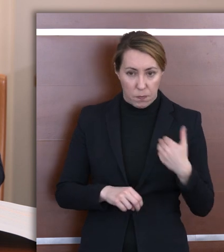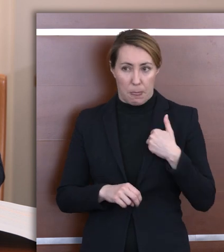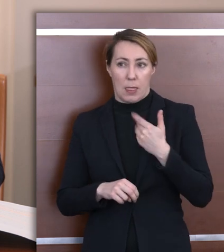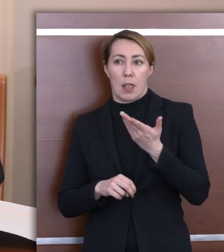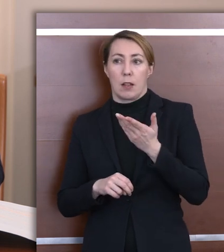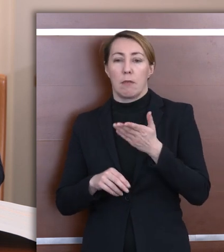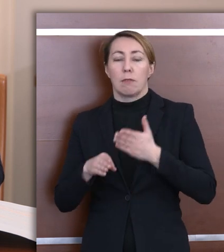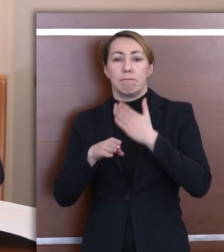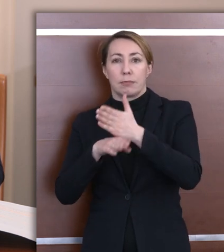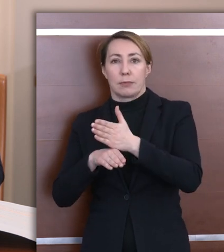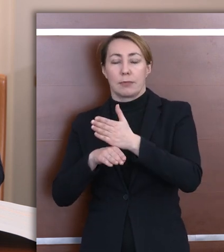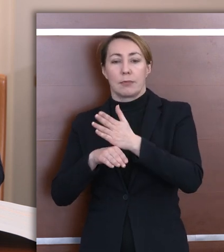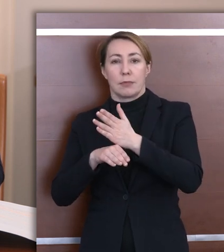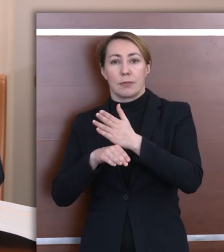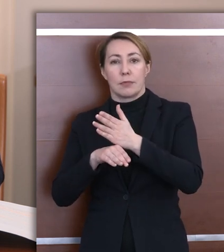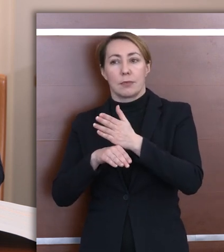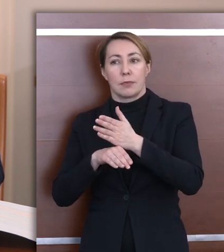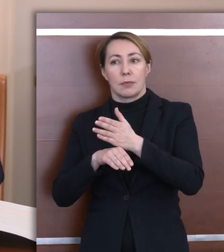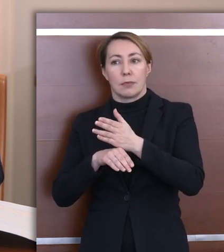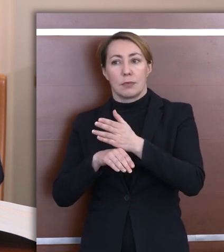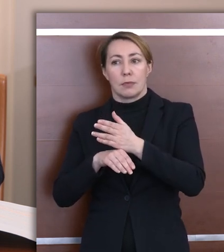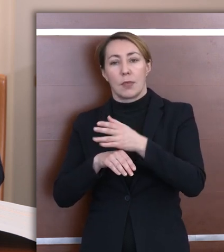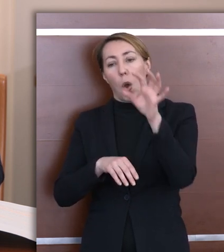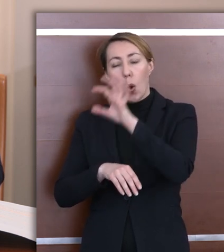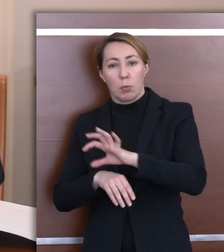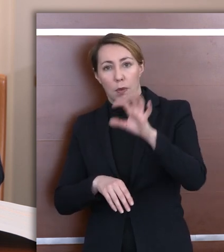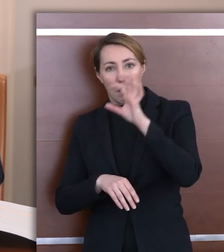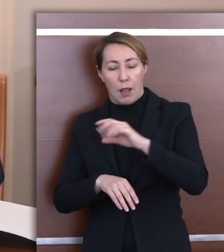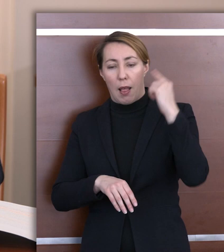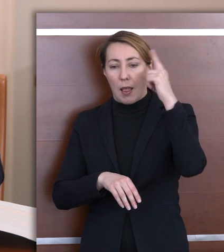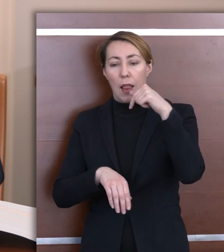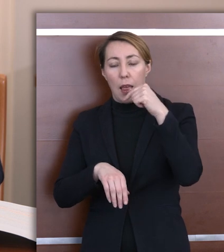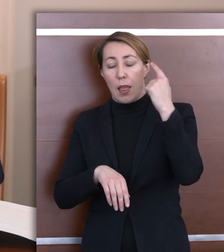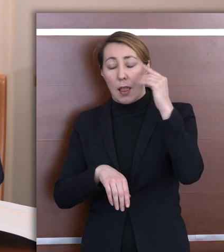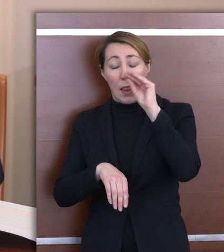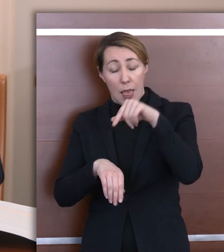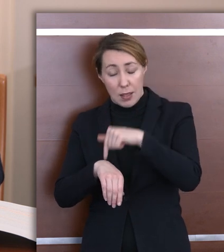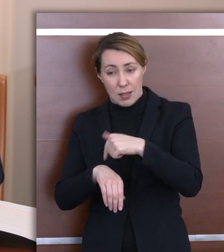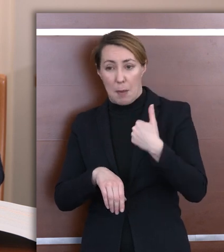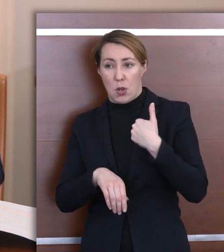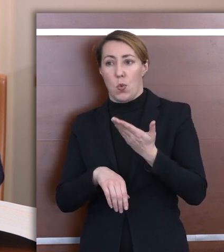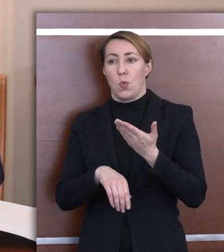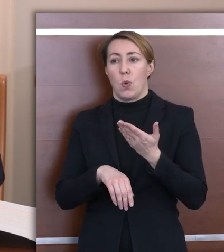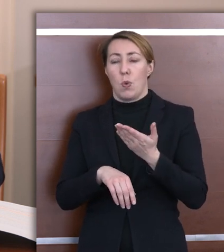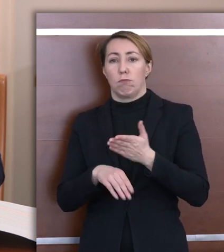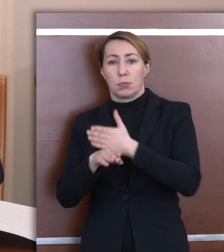uczestniczyły w przebiegu, mogły przyglądać się przebiegowi lekcji w każdej ze szkół. I tutaj została